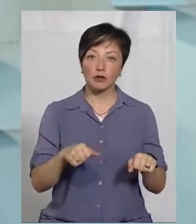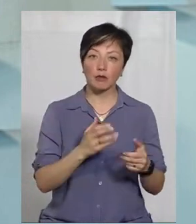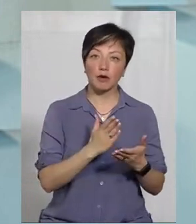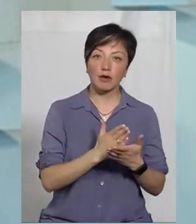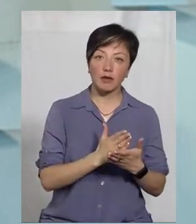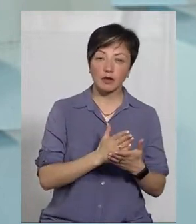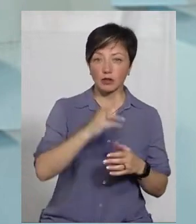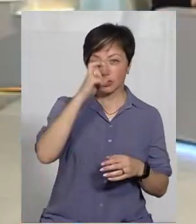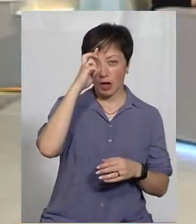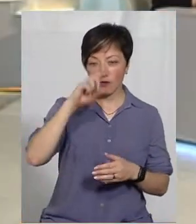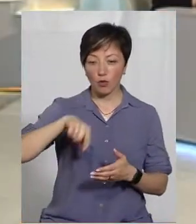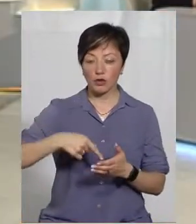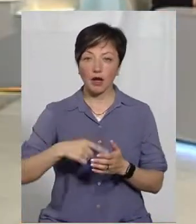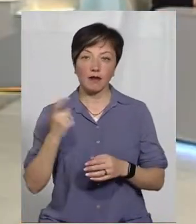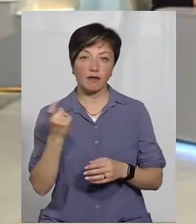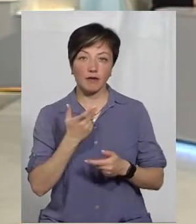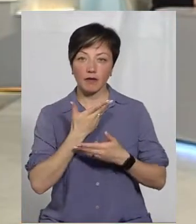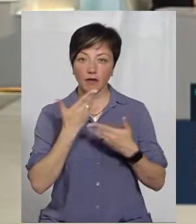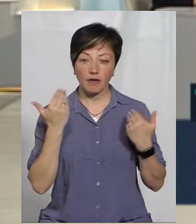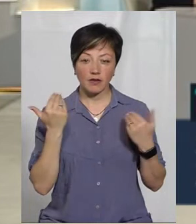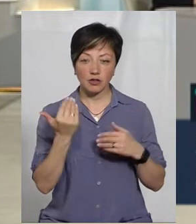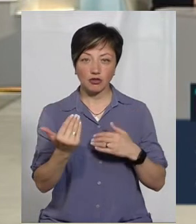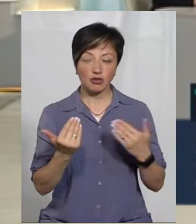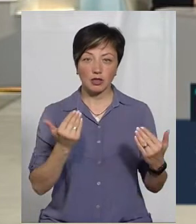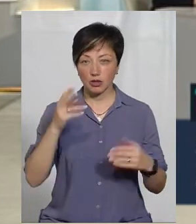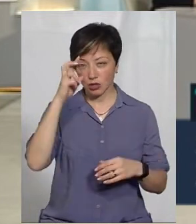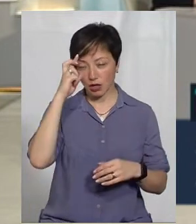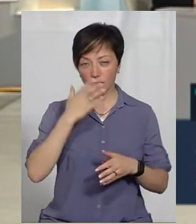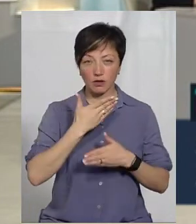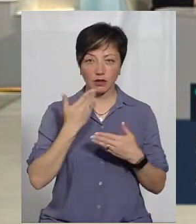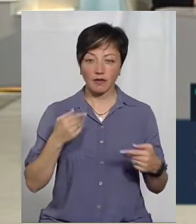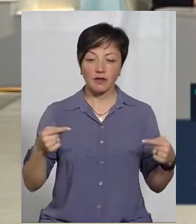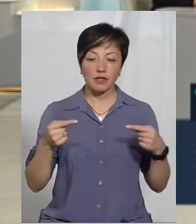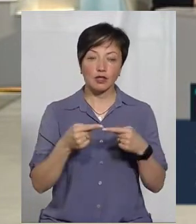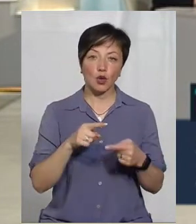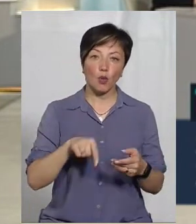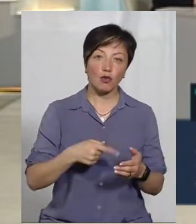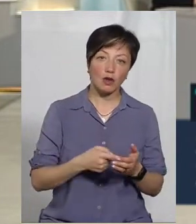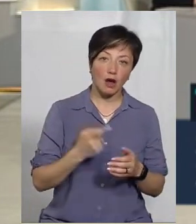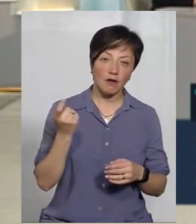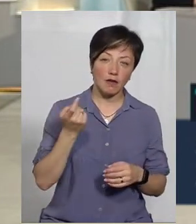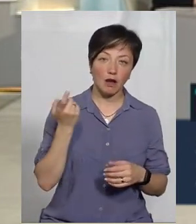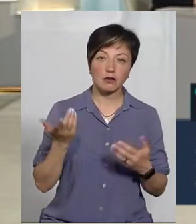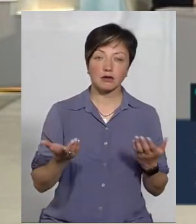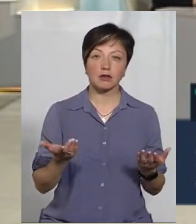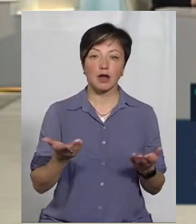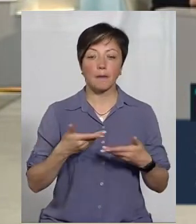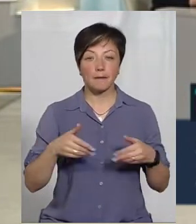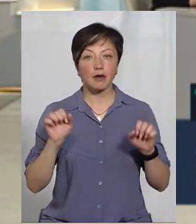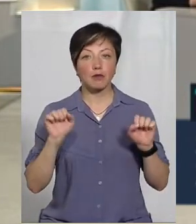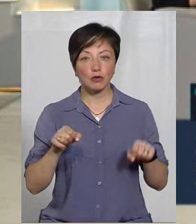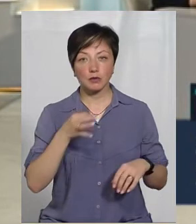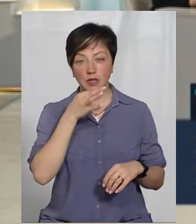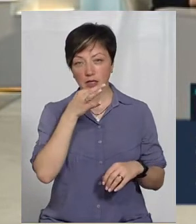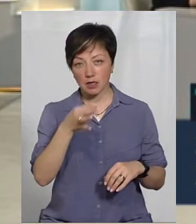комунальній власності. Оскільки вона не визначена за державою, вона не визначена як пам'ятка комунальної власності, ми можемо